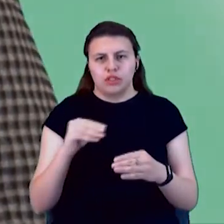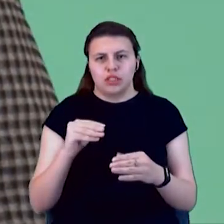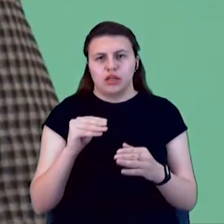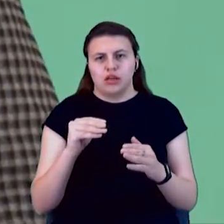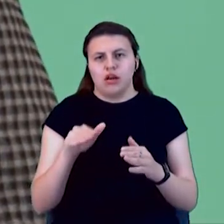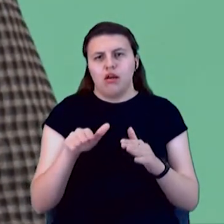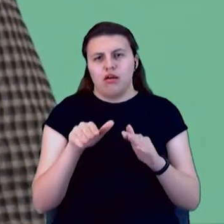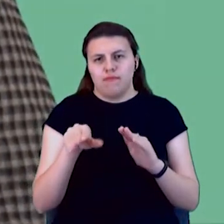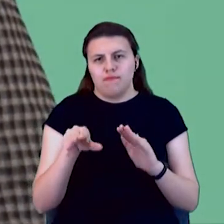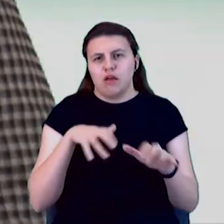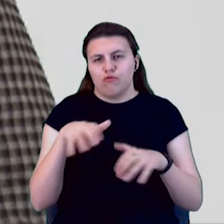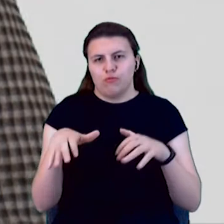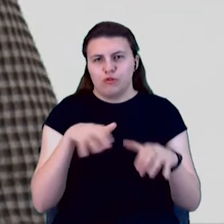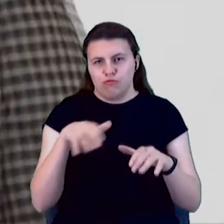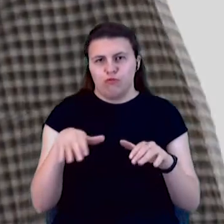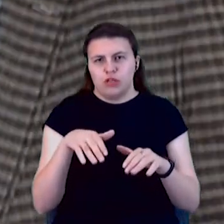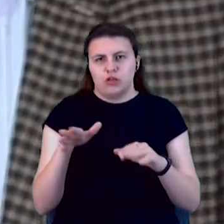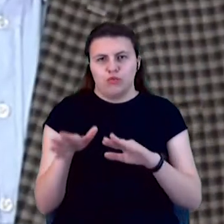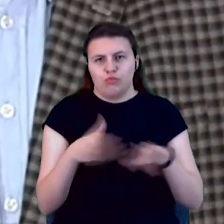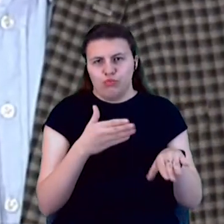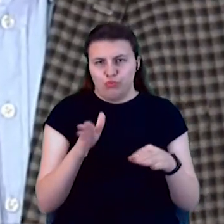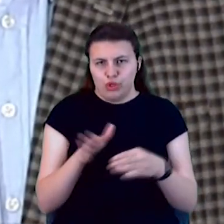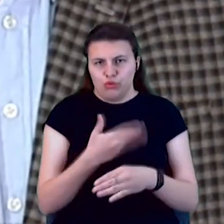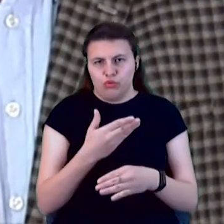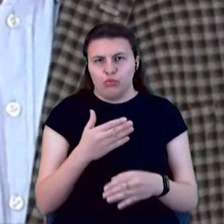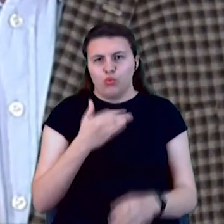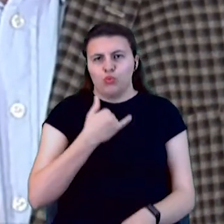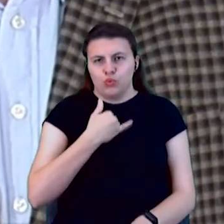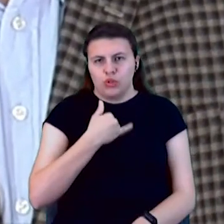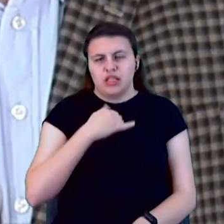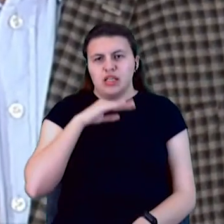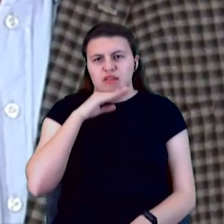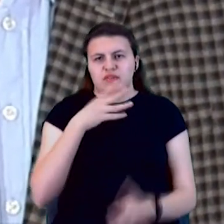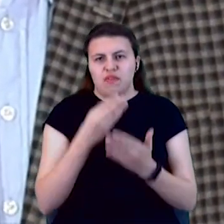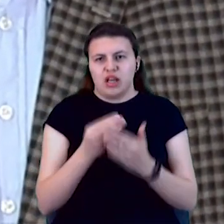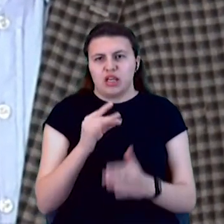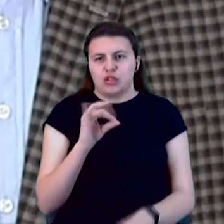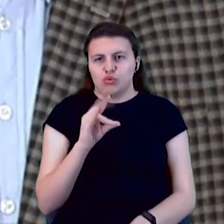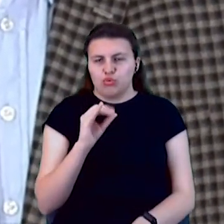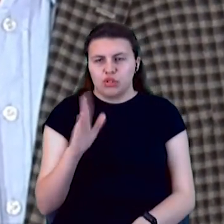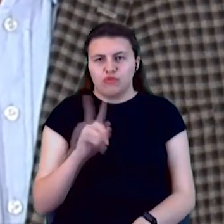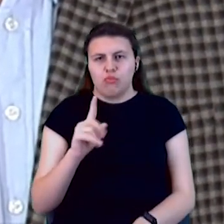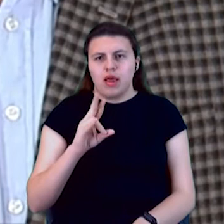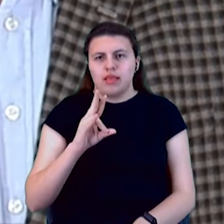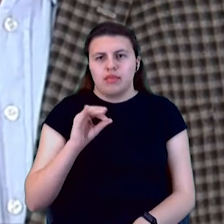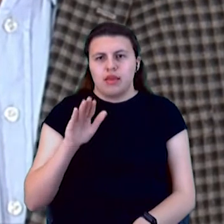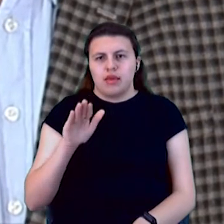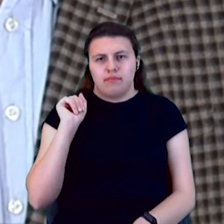нас достатньо своїх внутрініх ресурсів, щоб не брати послідні займи.